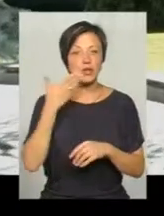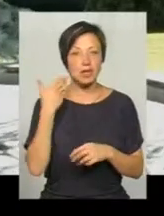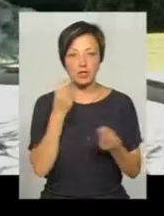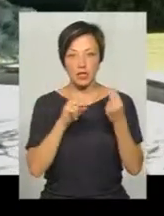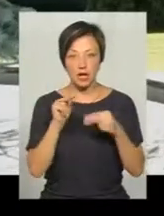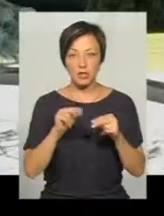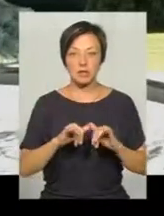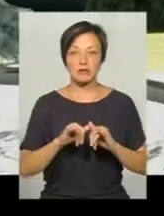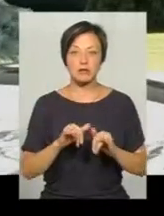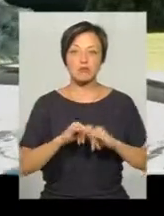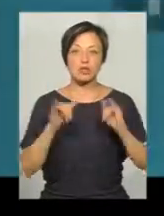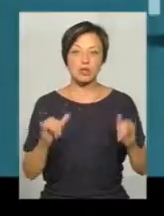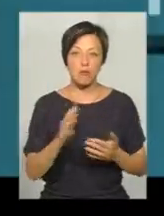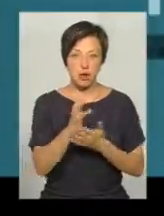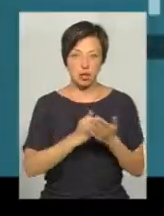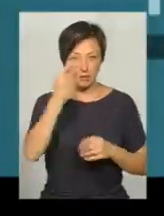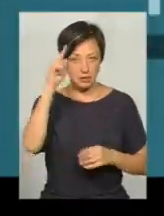і краще і з більшим багажем знань.